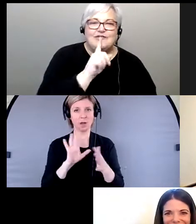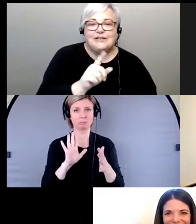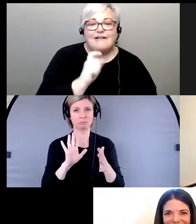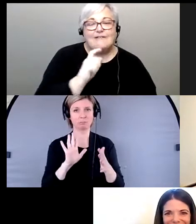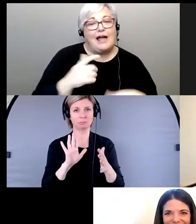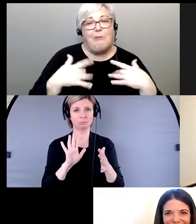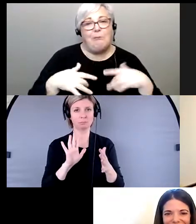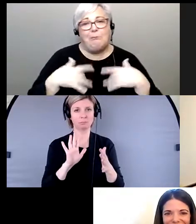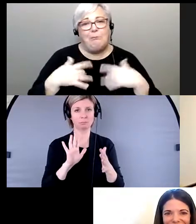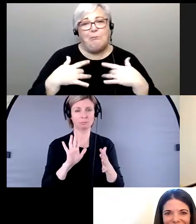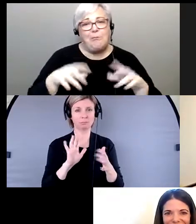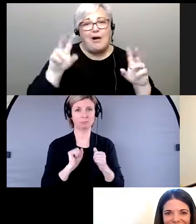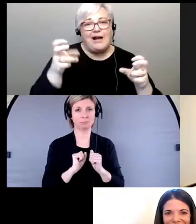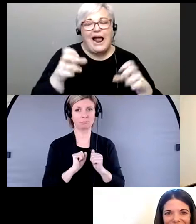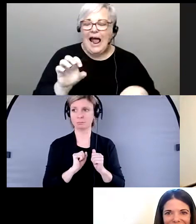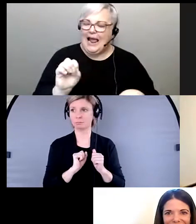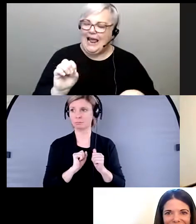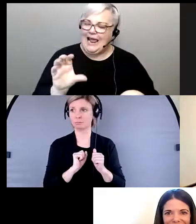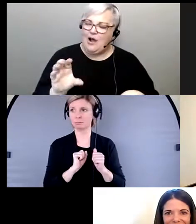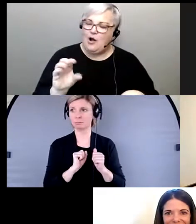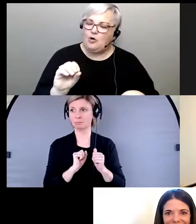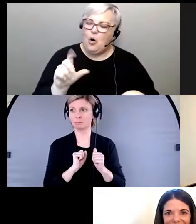ai inventé l'expression écologie des soins.